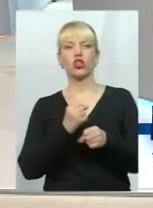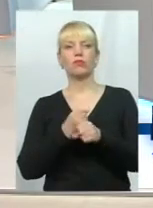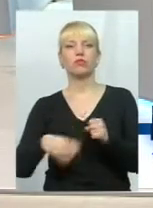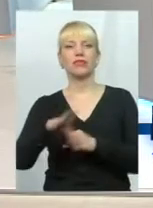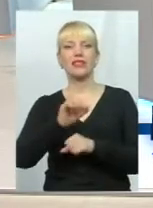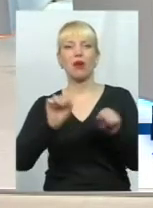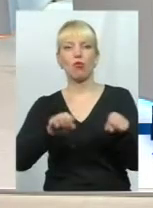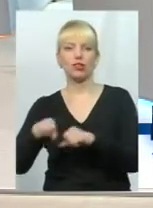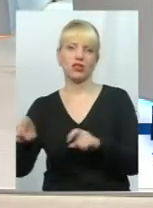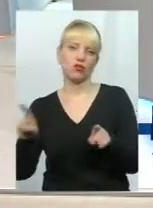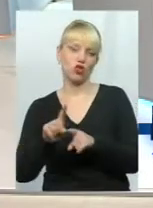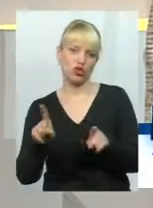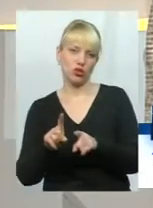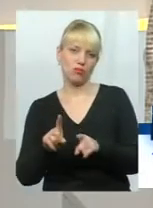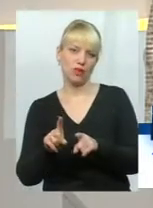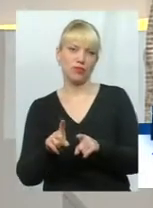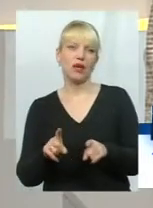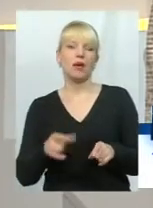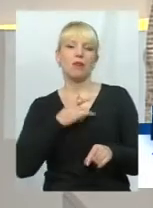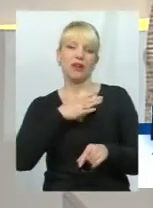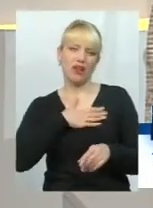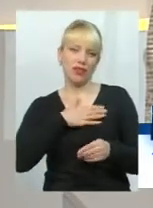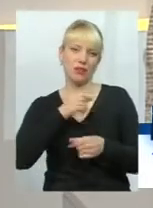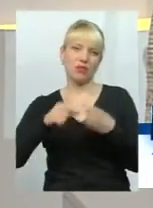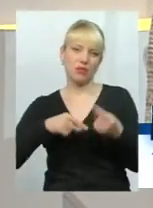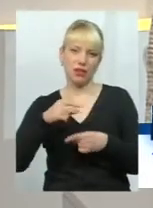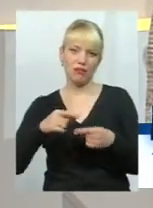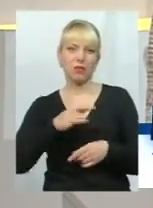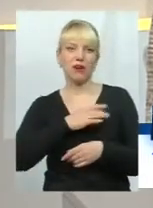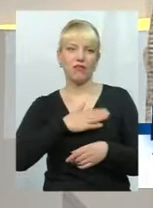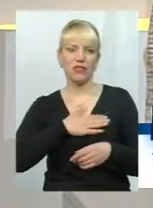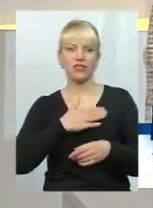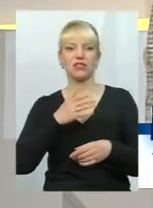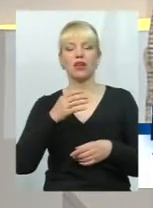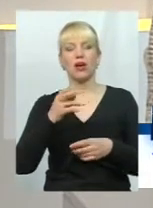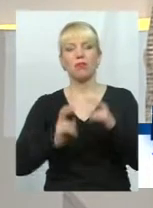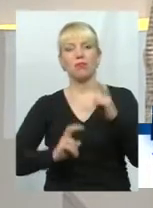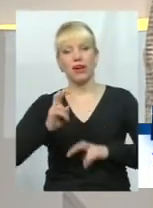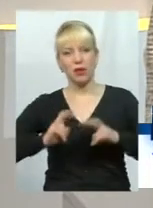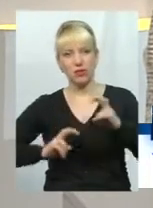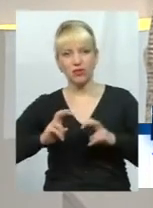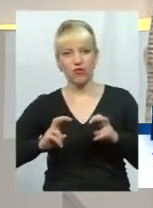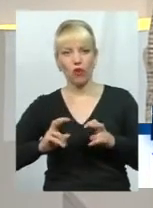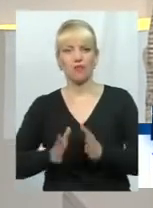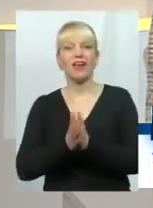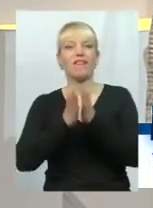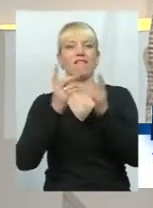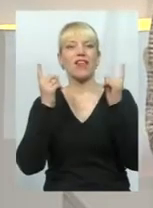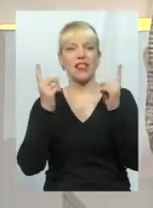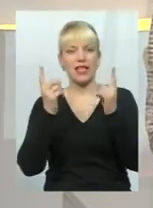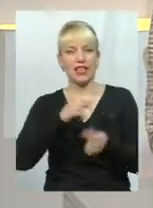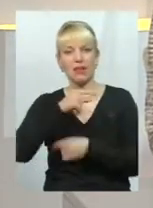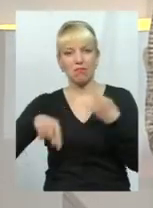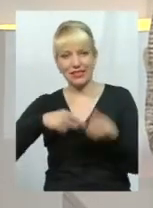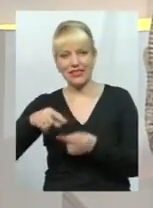можливе для того, аби приватний підприємець, приватне підприємство, великий бізнес